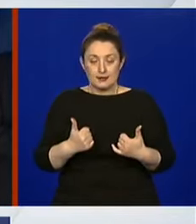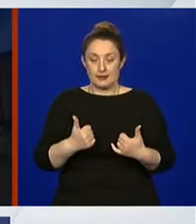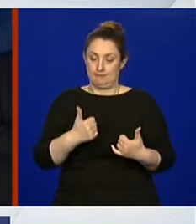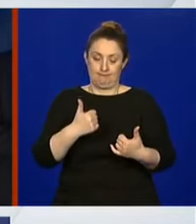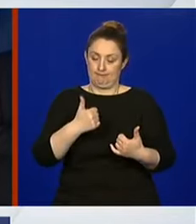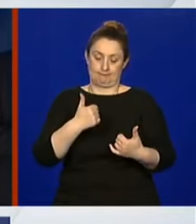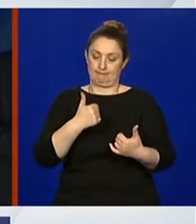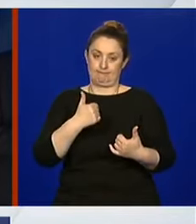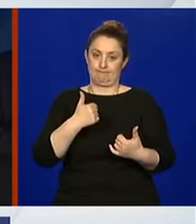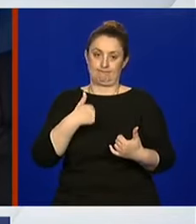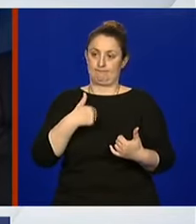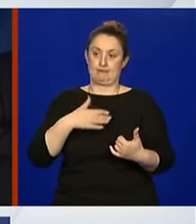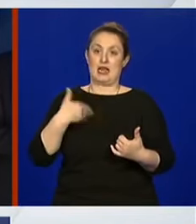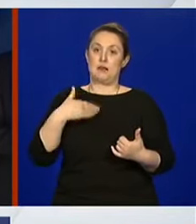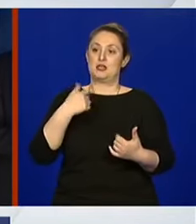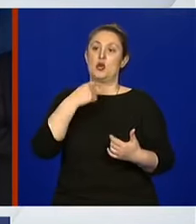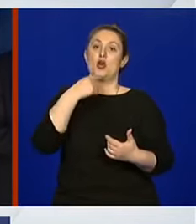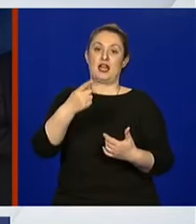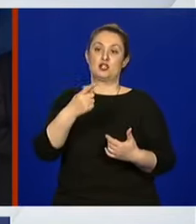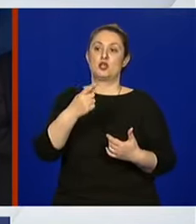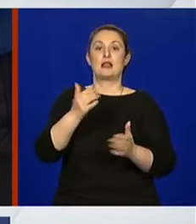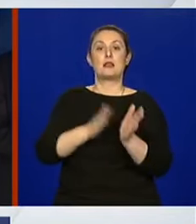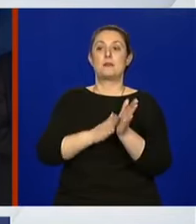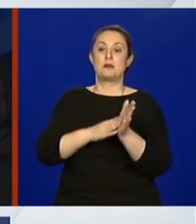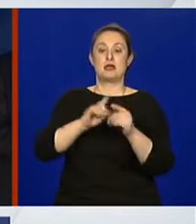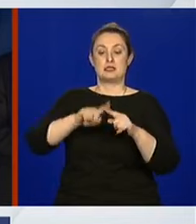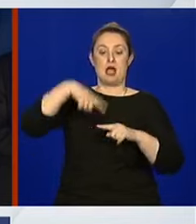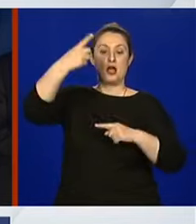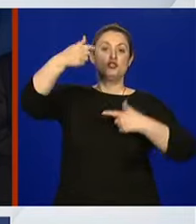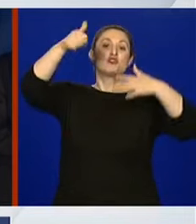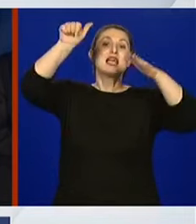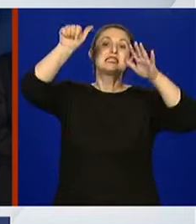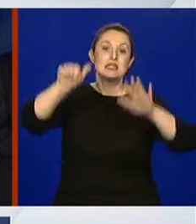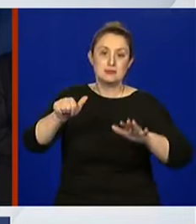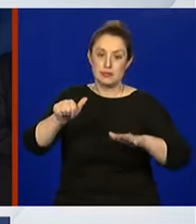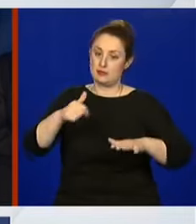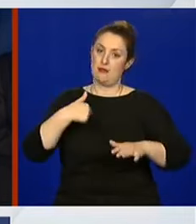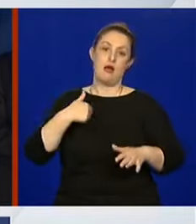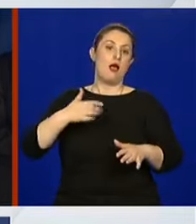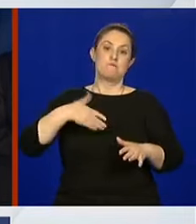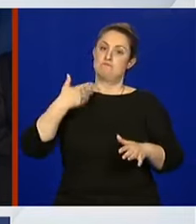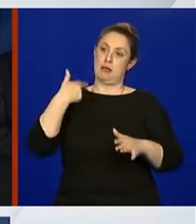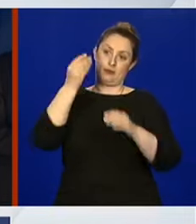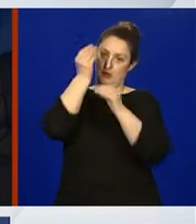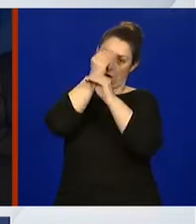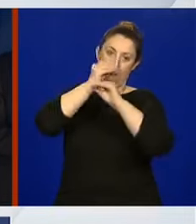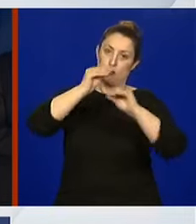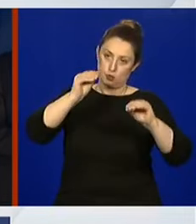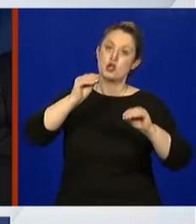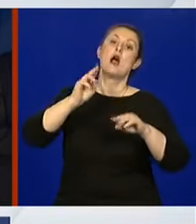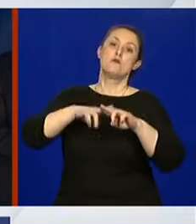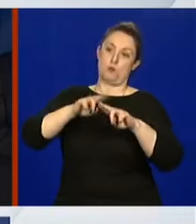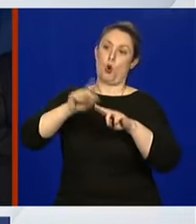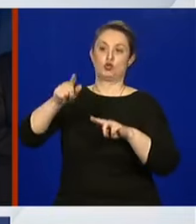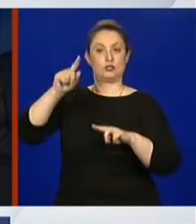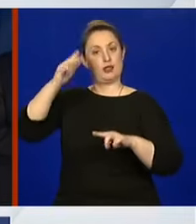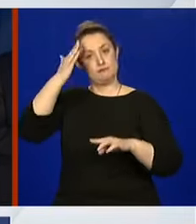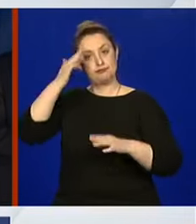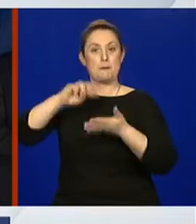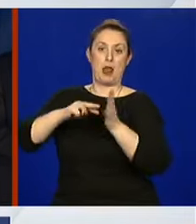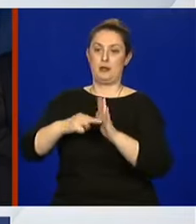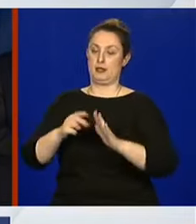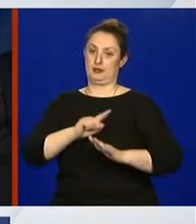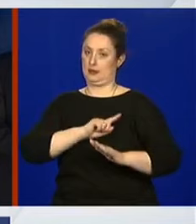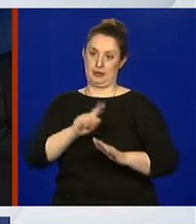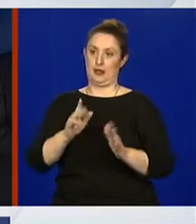ko recimo za šest sad treba planirati nešto za šest mjeseci, ne bih preporučio da nešto takvoga planira u koliko se radi u